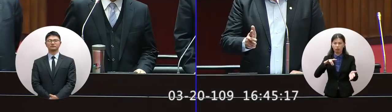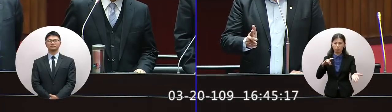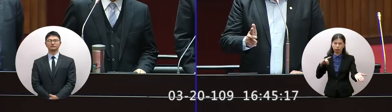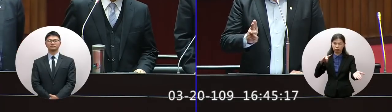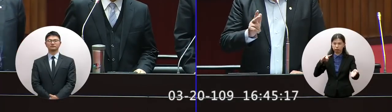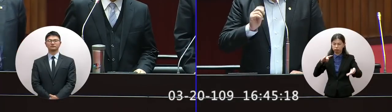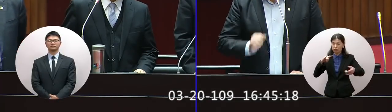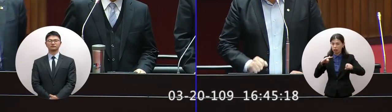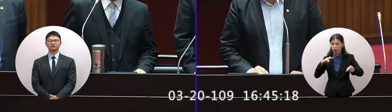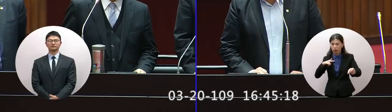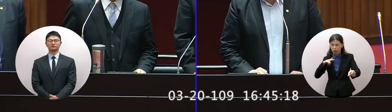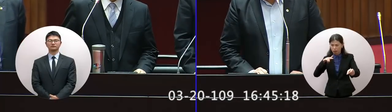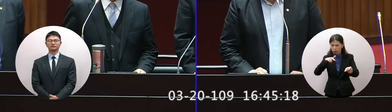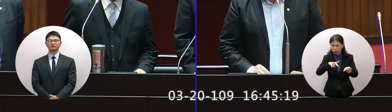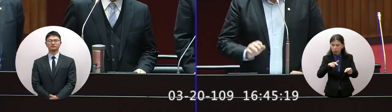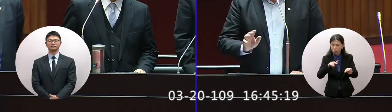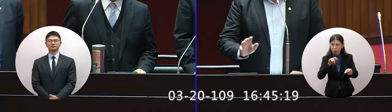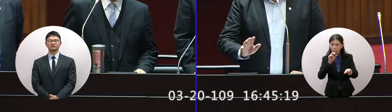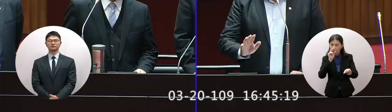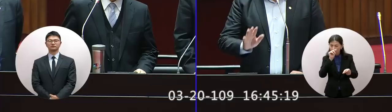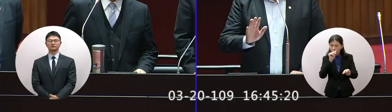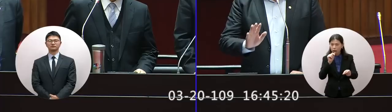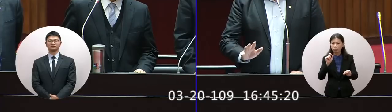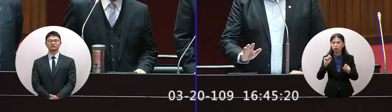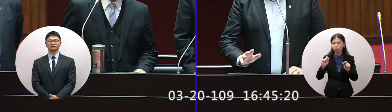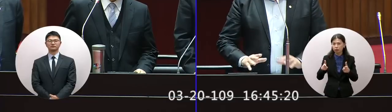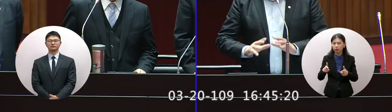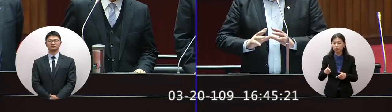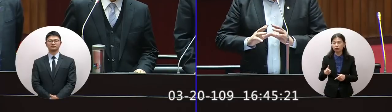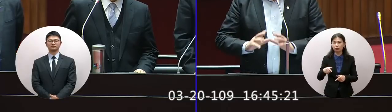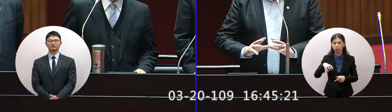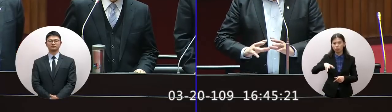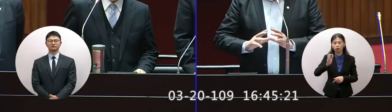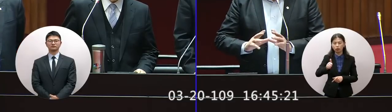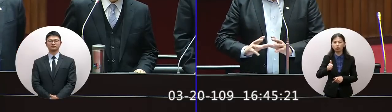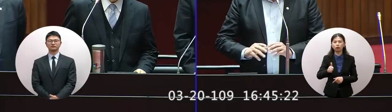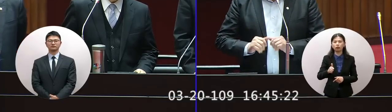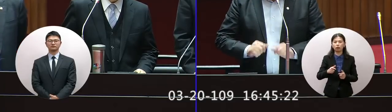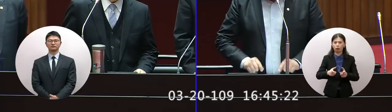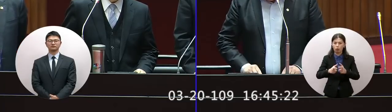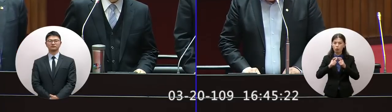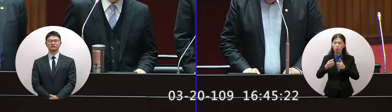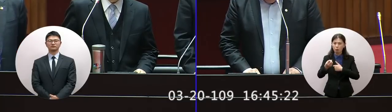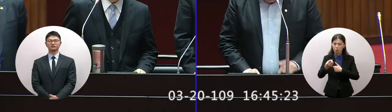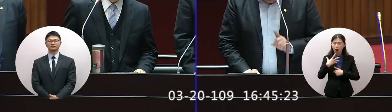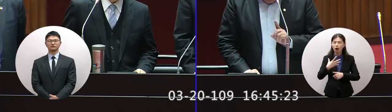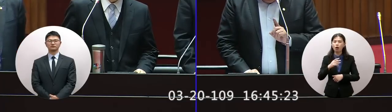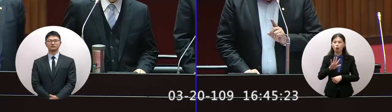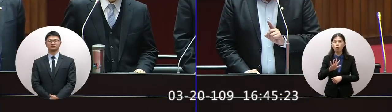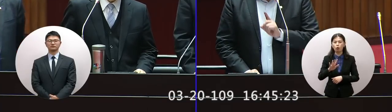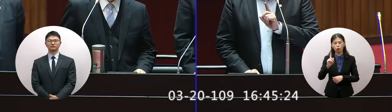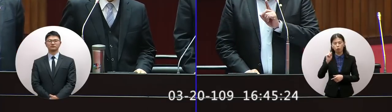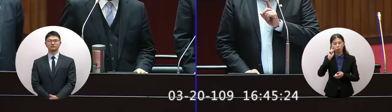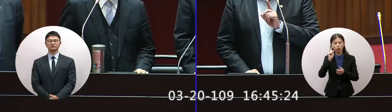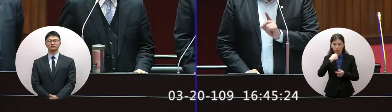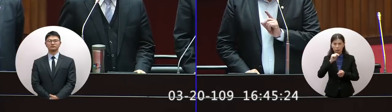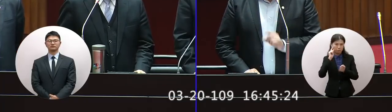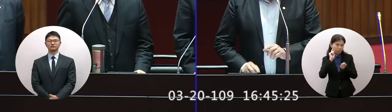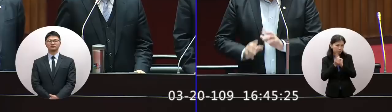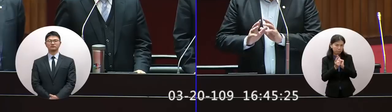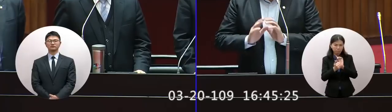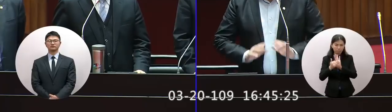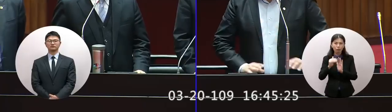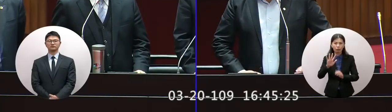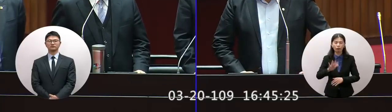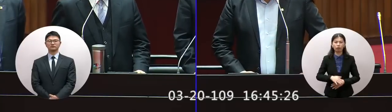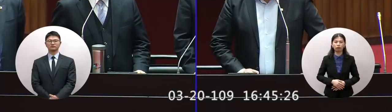場路徑特別的不一樣那嚴部長昨天也講得很好我們有做適當的應處跟調整那我今天